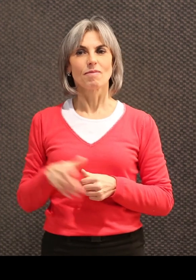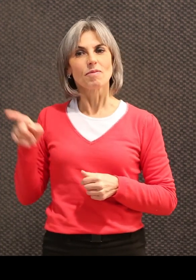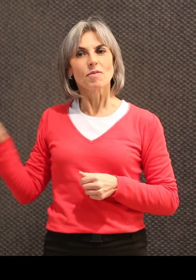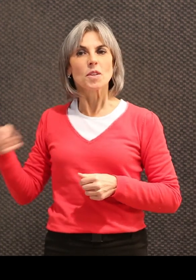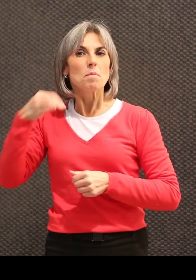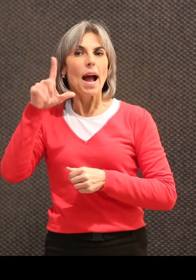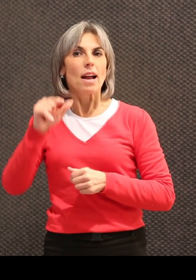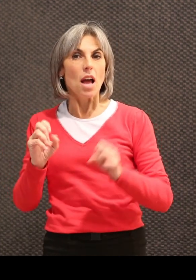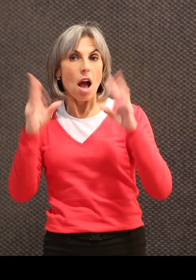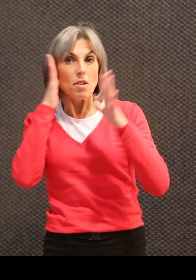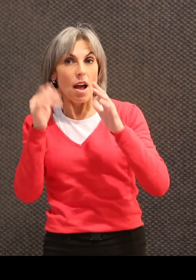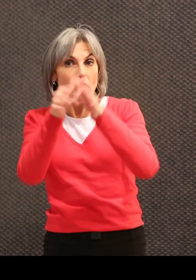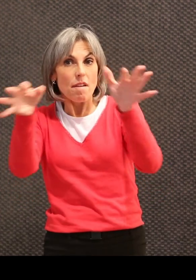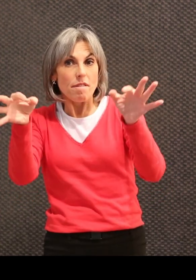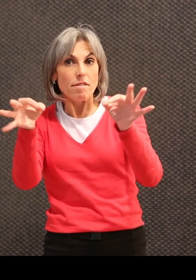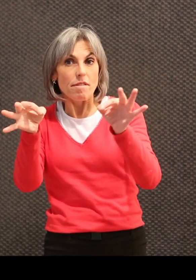Maëlie vit dans une famille d'accueil.